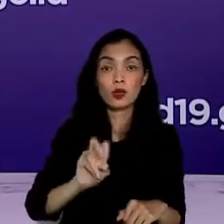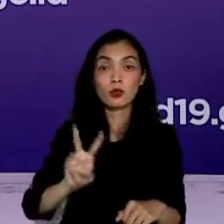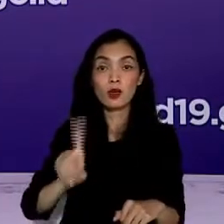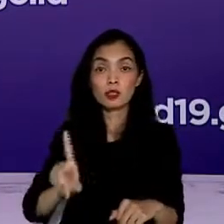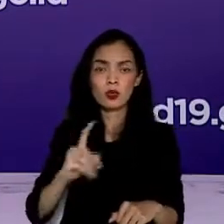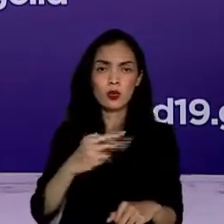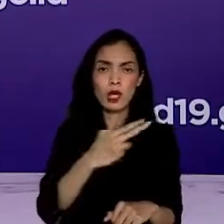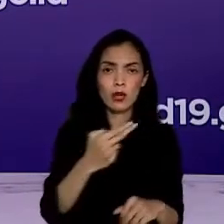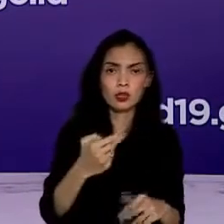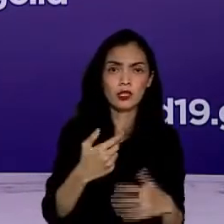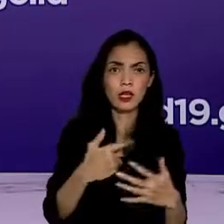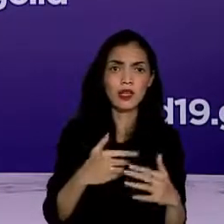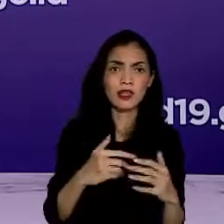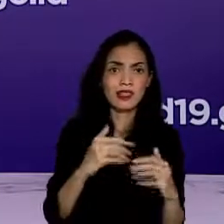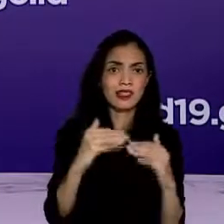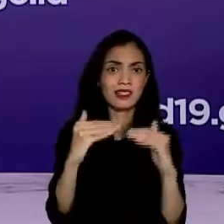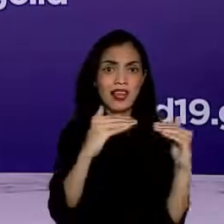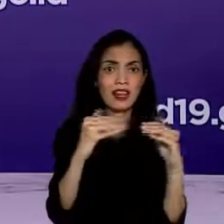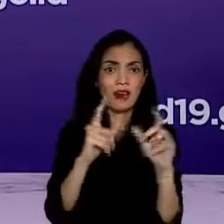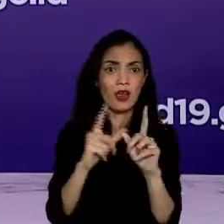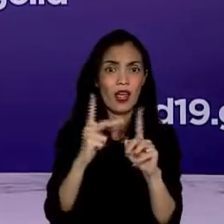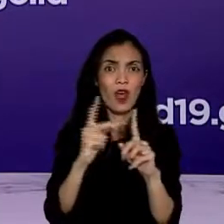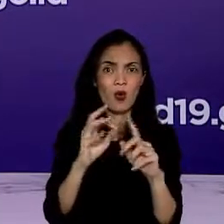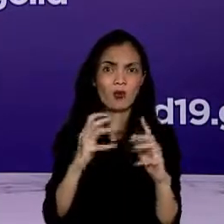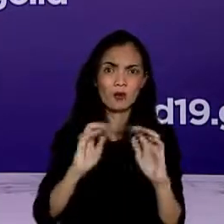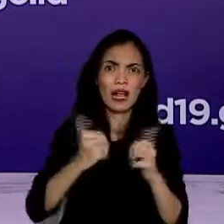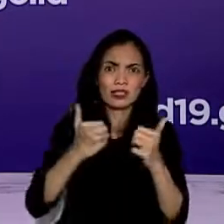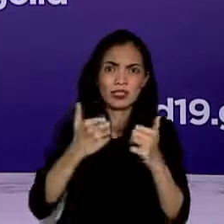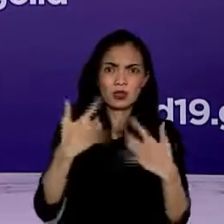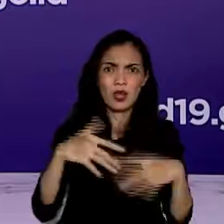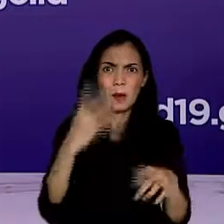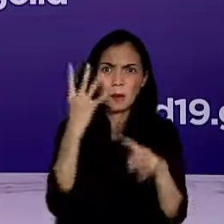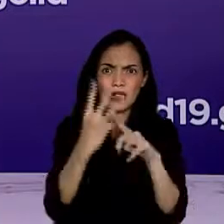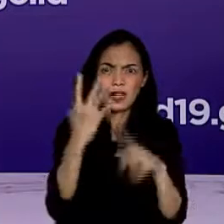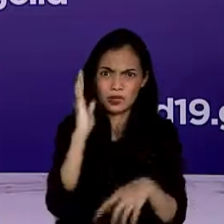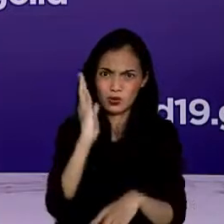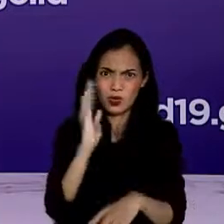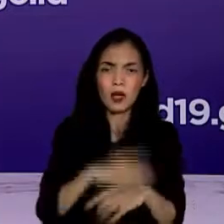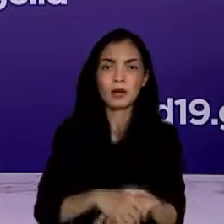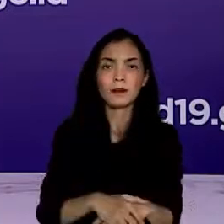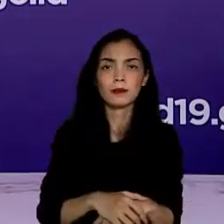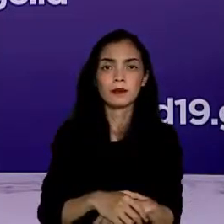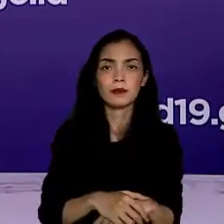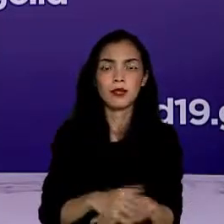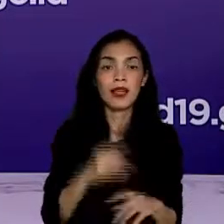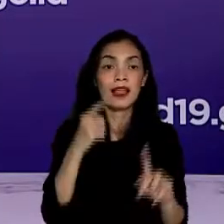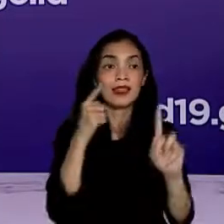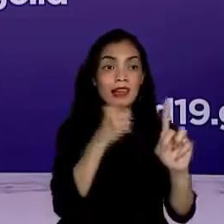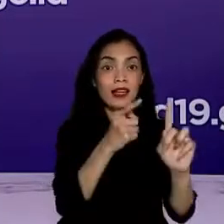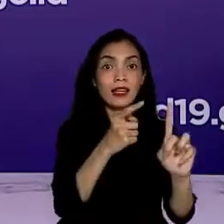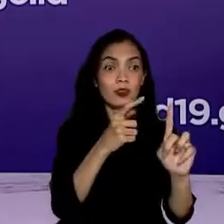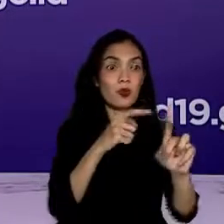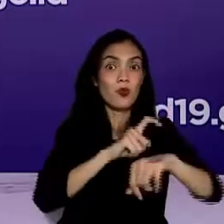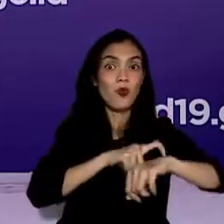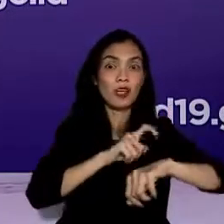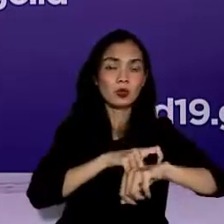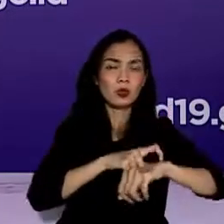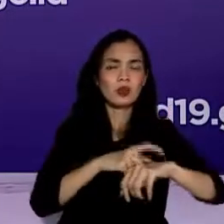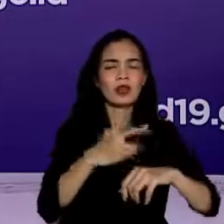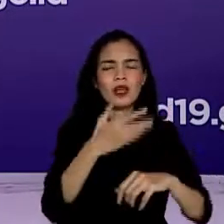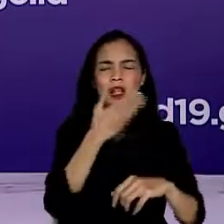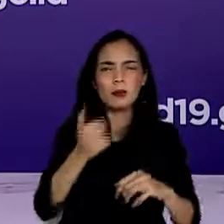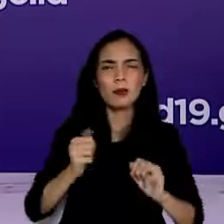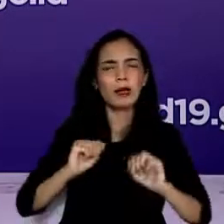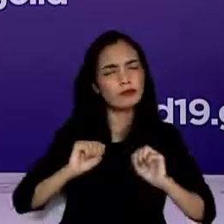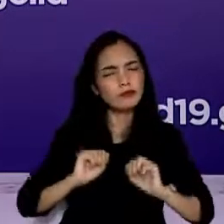kali dari standar testing yang ditargetkan oleh WHO. Untuk waktu pencapaian target tentunya diinginkan terjadi